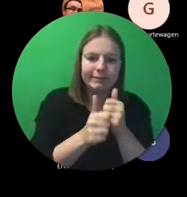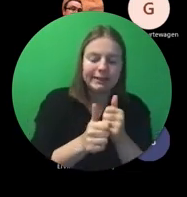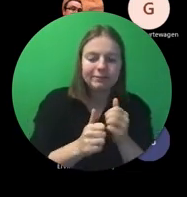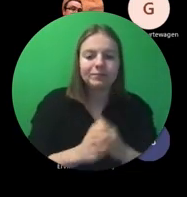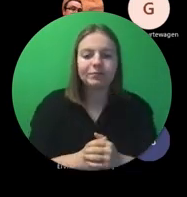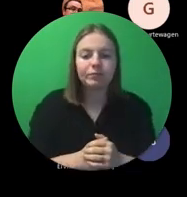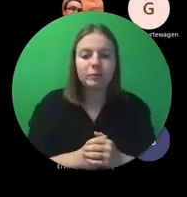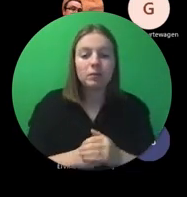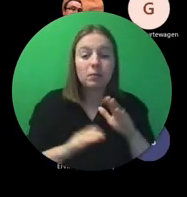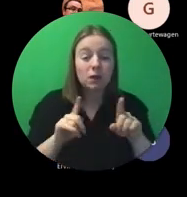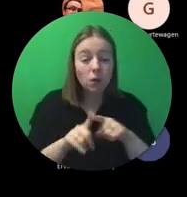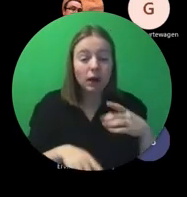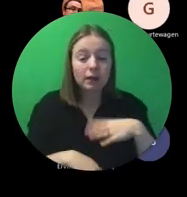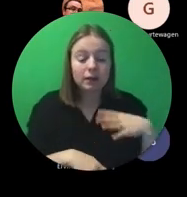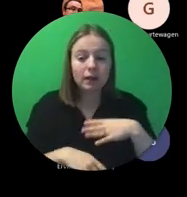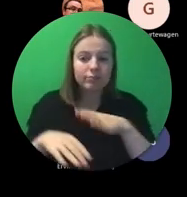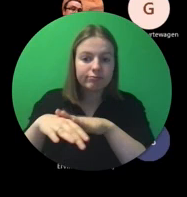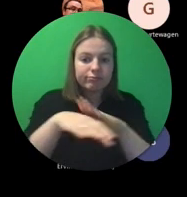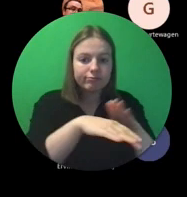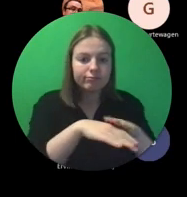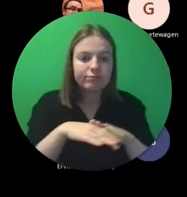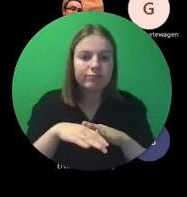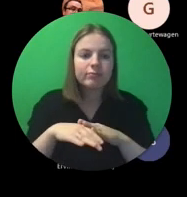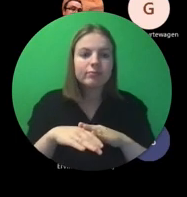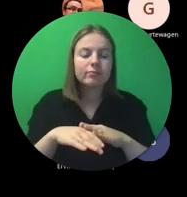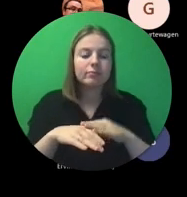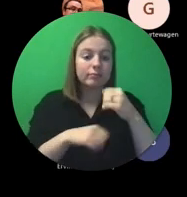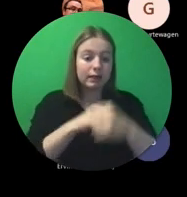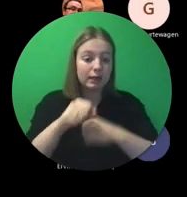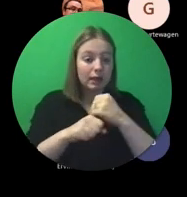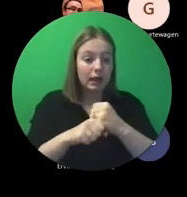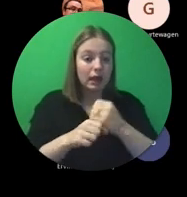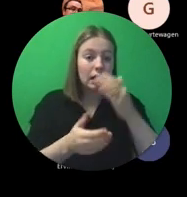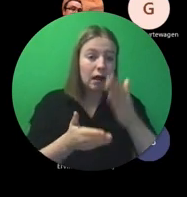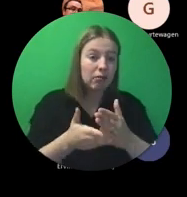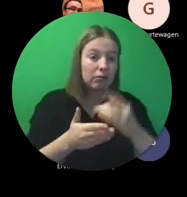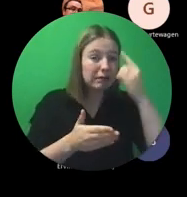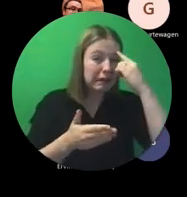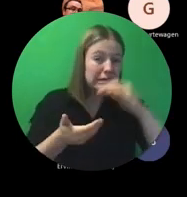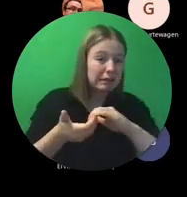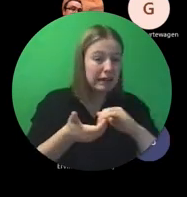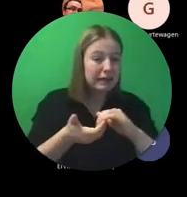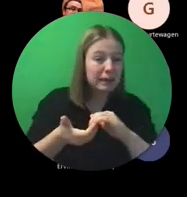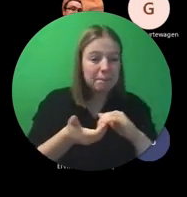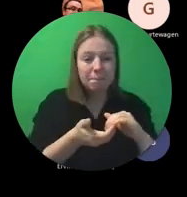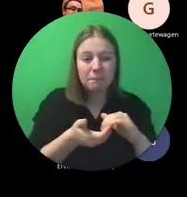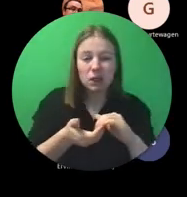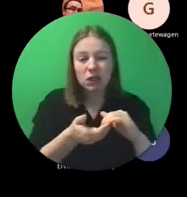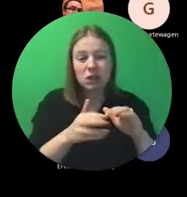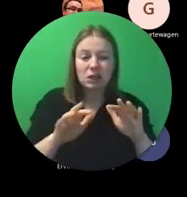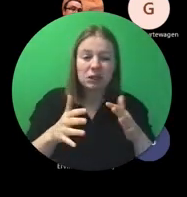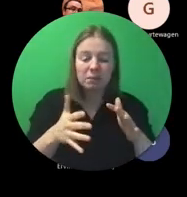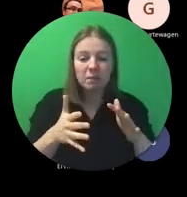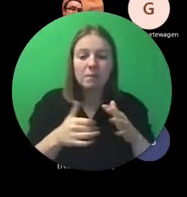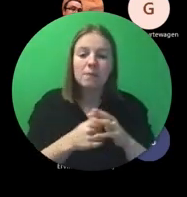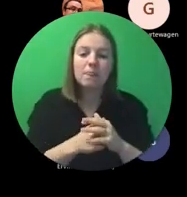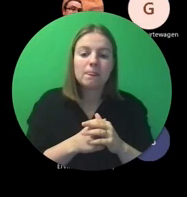misschien ook nog meegeven tijden van de van dit jaar moet december dacht ik dat het ging zijn